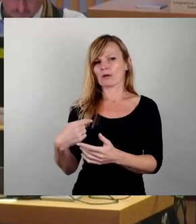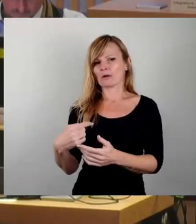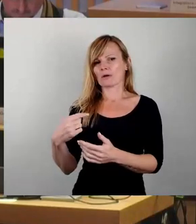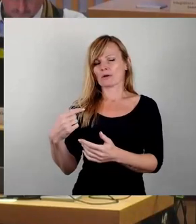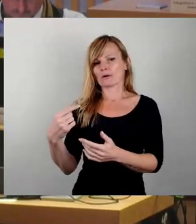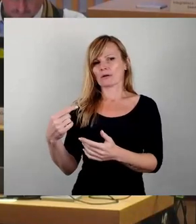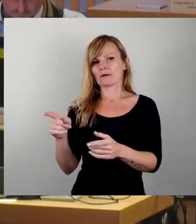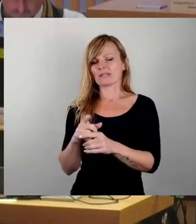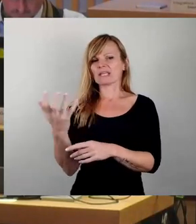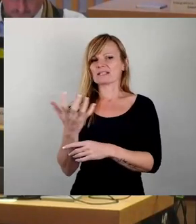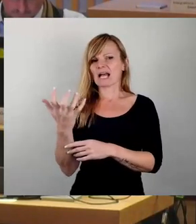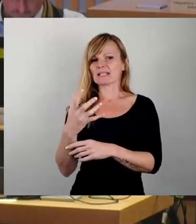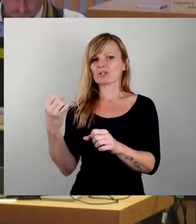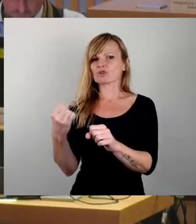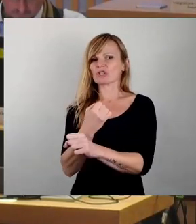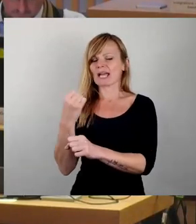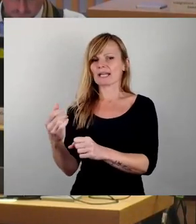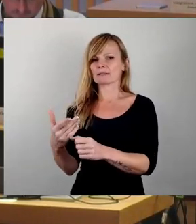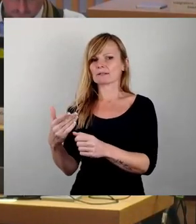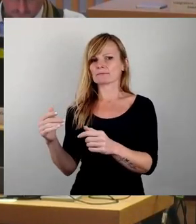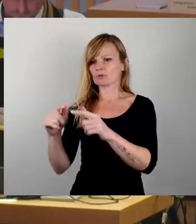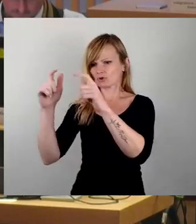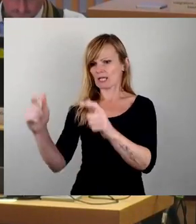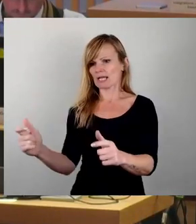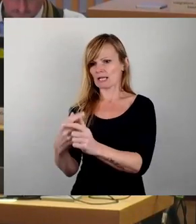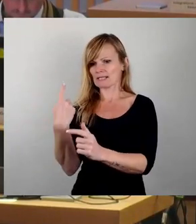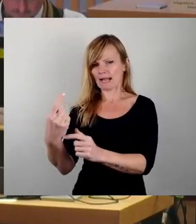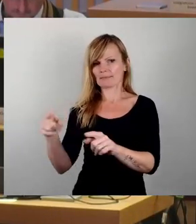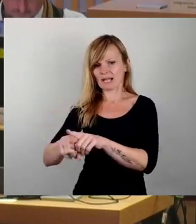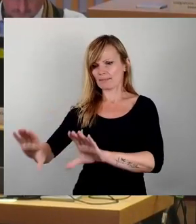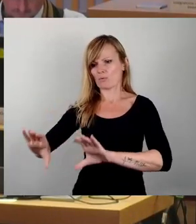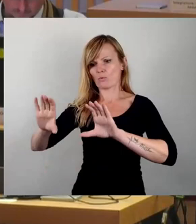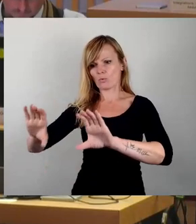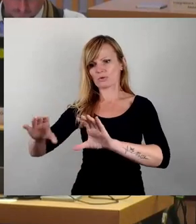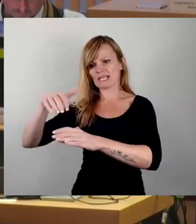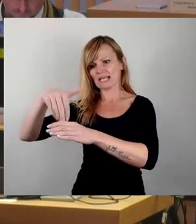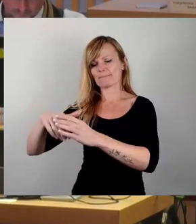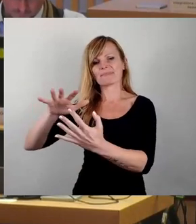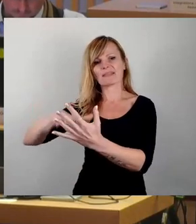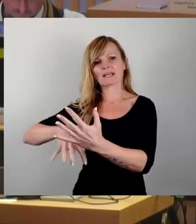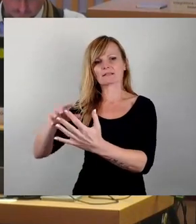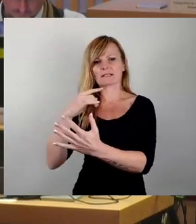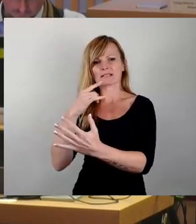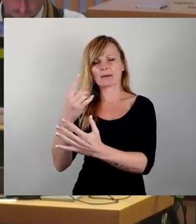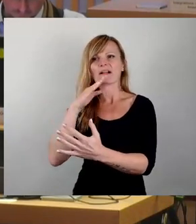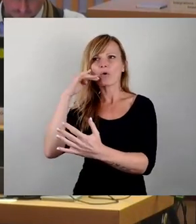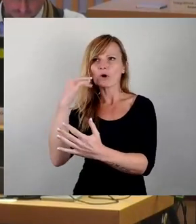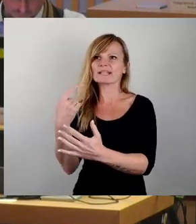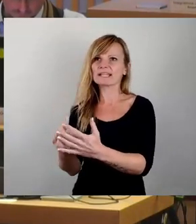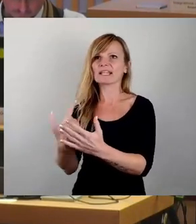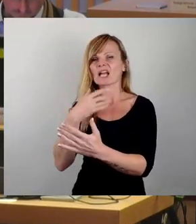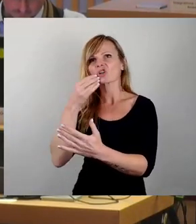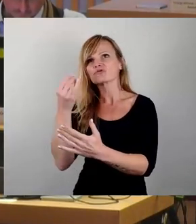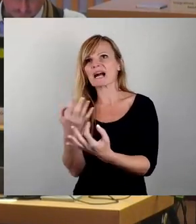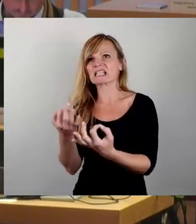Sandsteinstähle selbst und enthält einen Text, der, ich sage jetzt mal, freundlich Geschmackssache